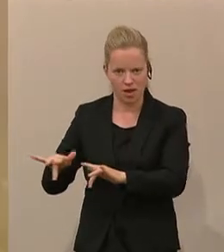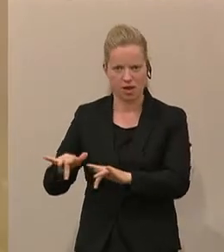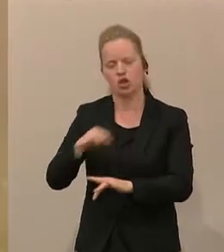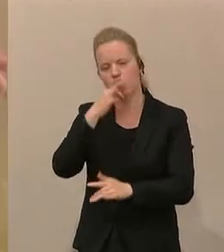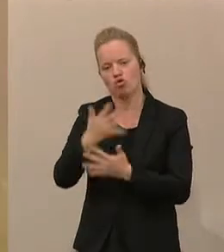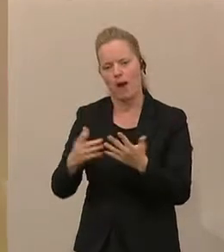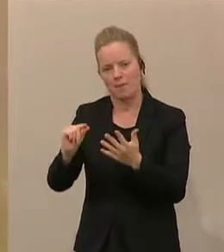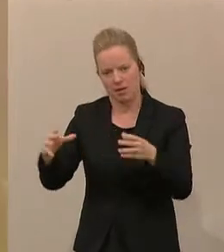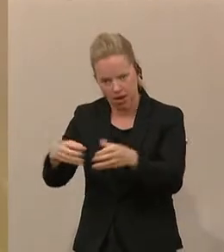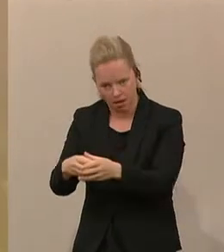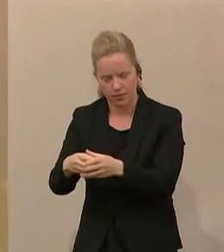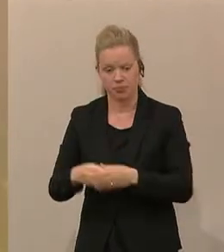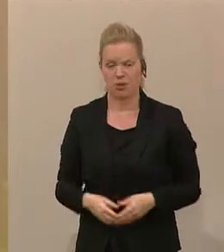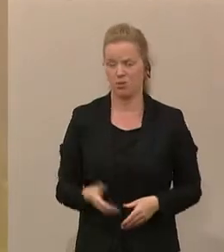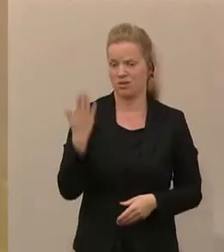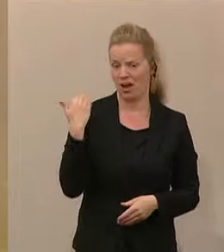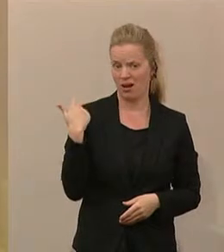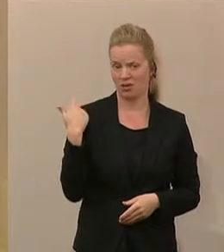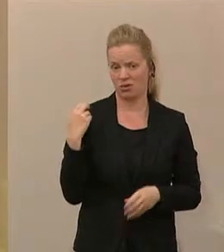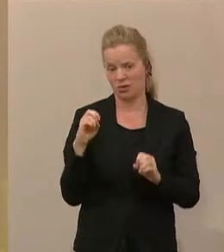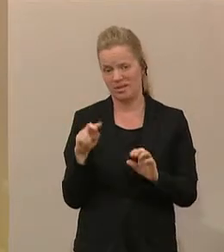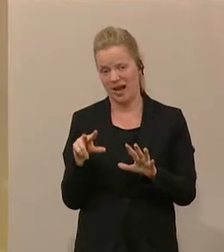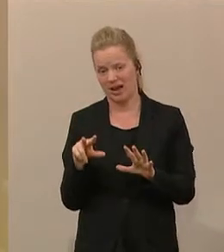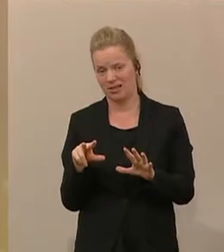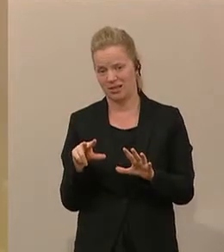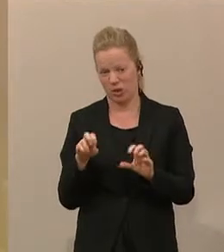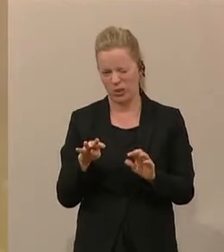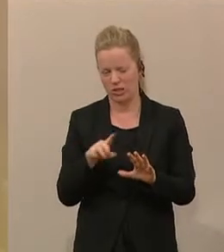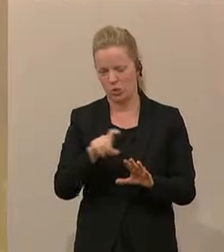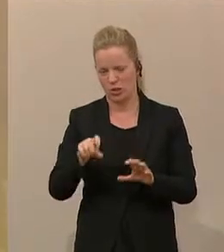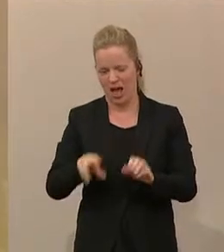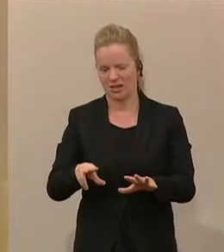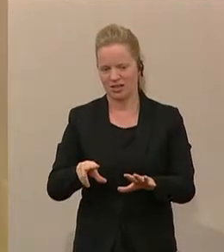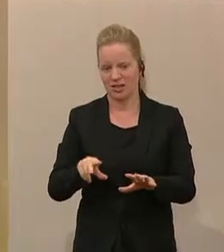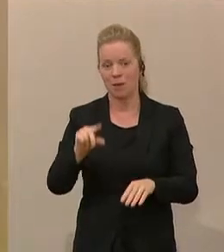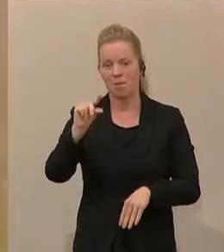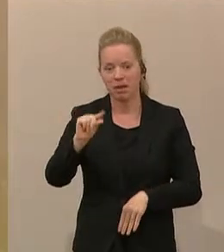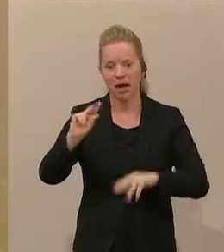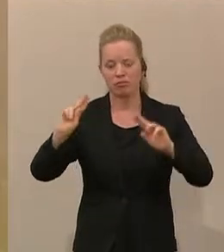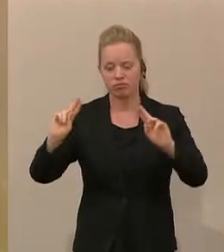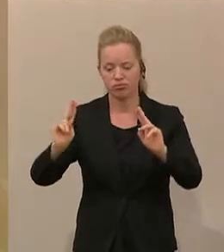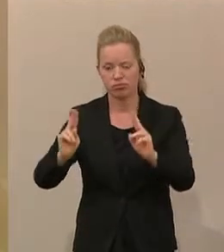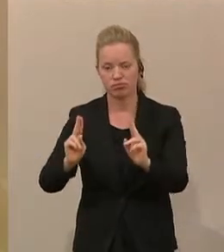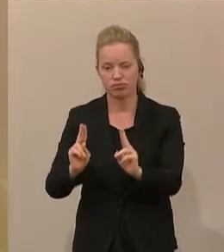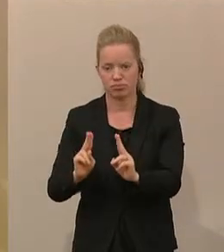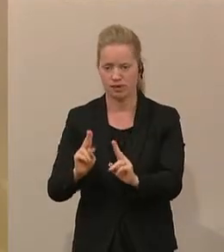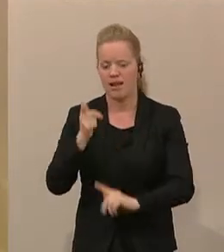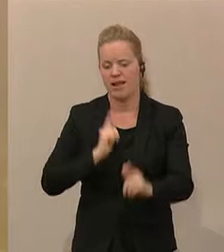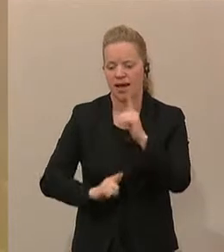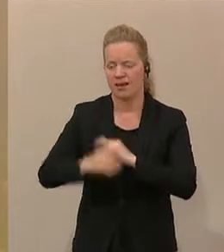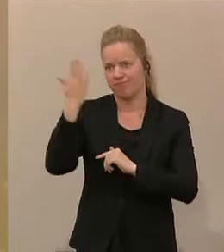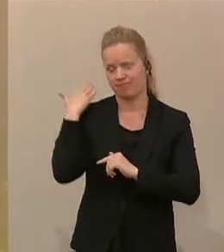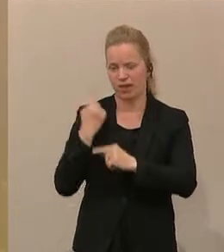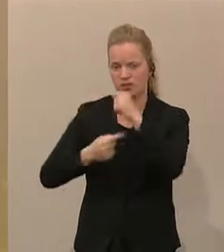Und seit 1918 ist aber diese Minderheit stark geschrumpft. Das hat es auch historisch, auch sehr unglückliche historische Bedingungen